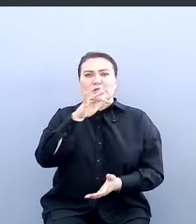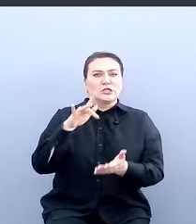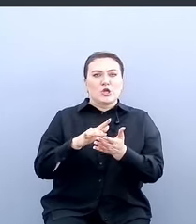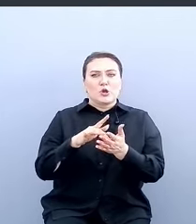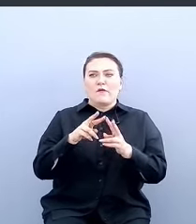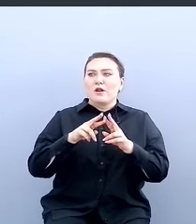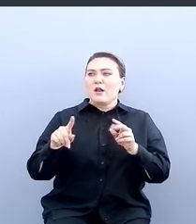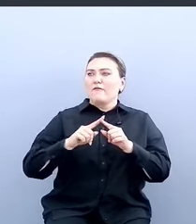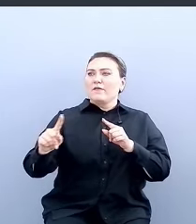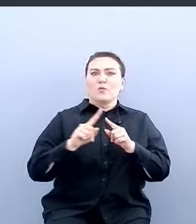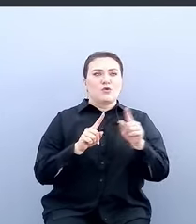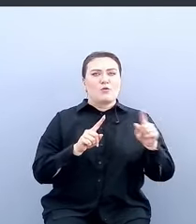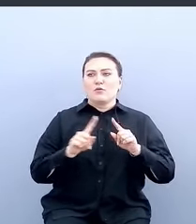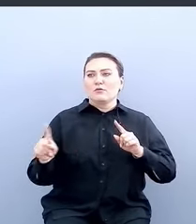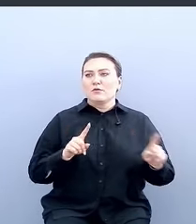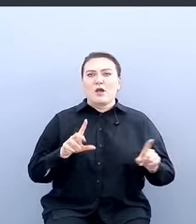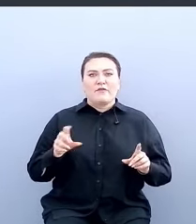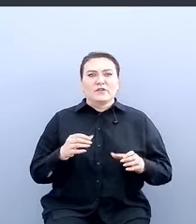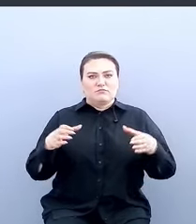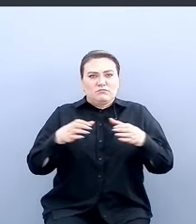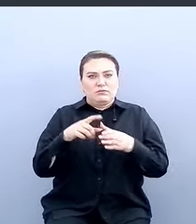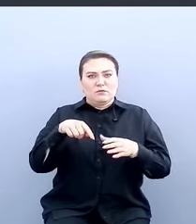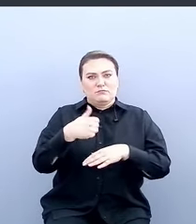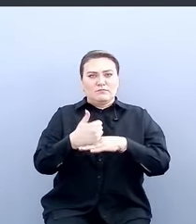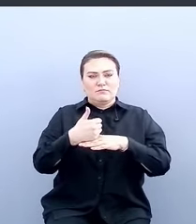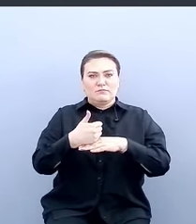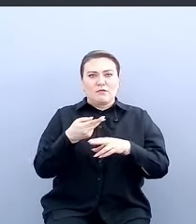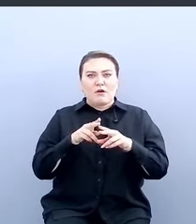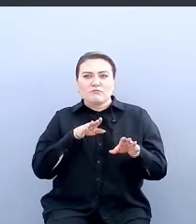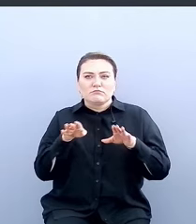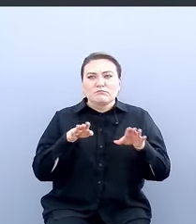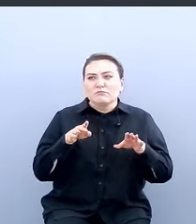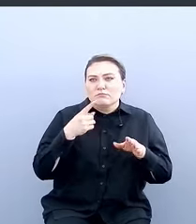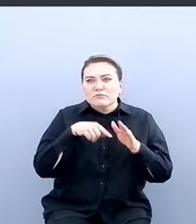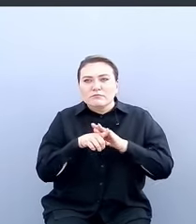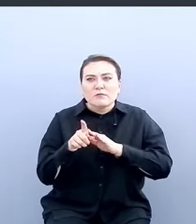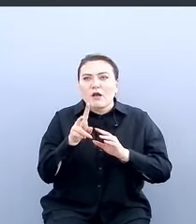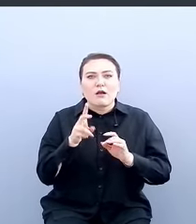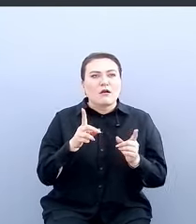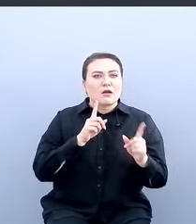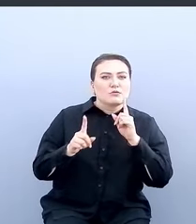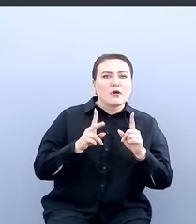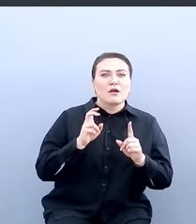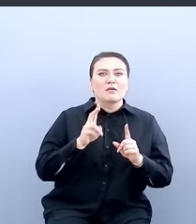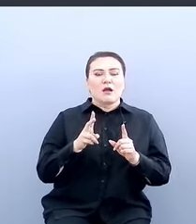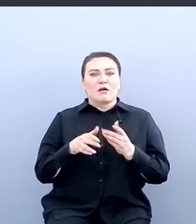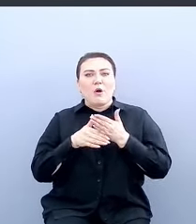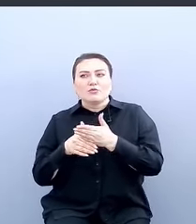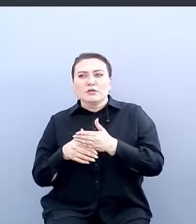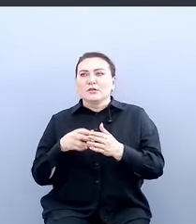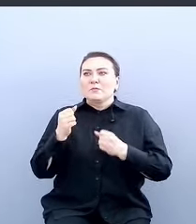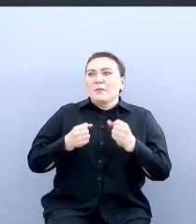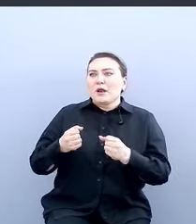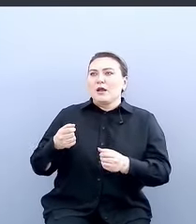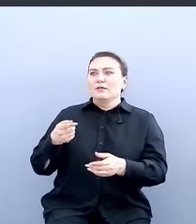равноудаленный от всех продуктов орган, который так вот как консультант, как аудитор прибегает, втыкает